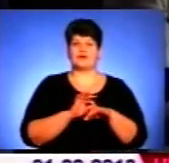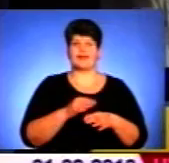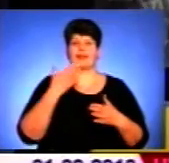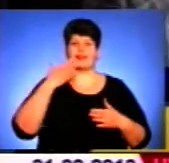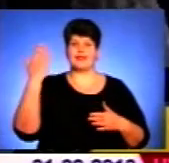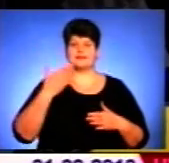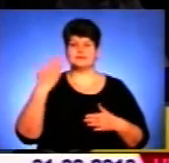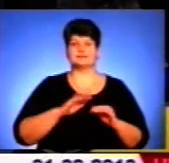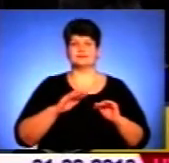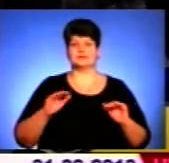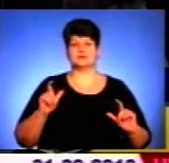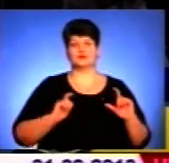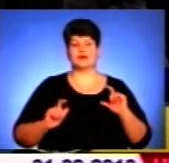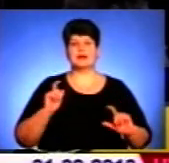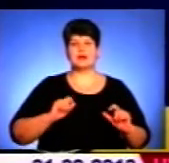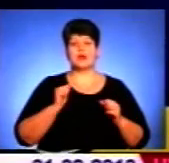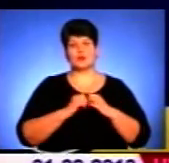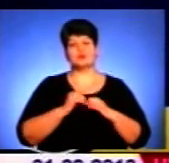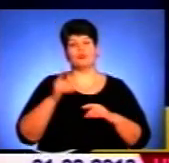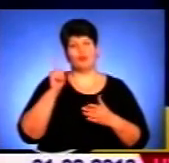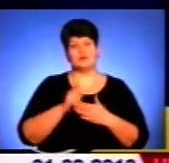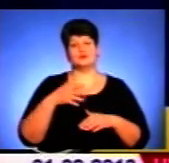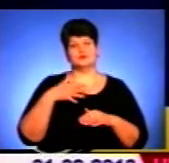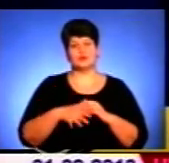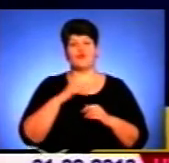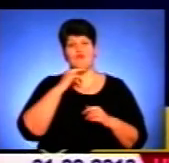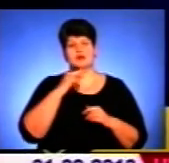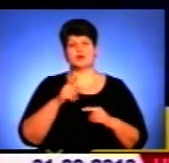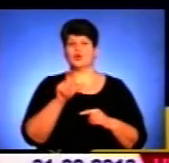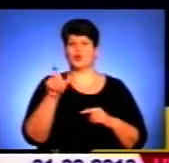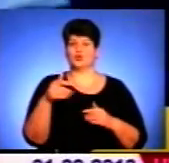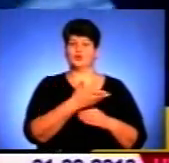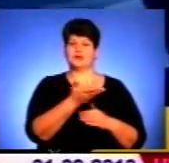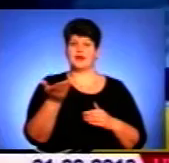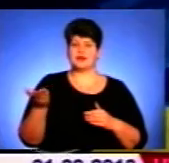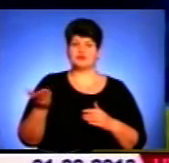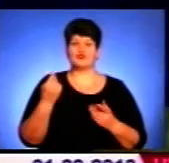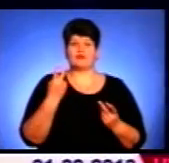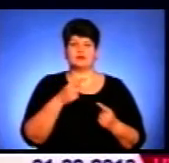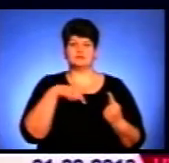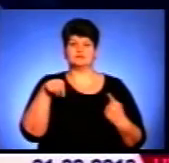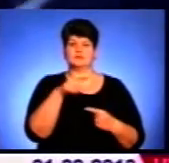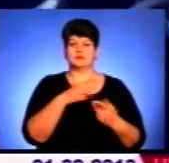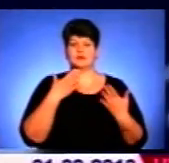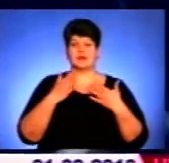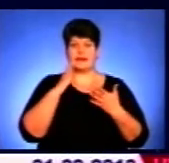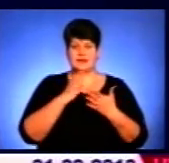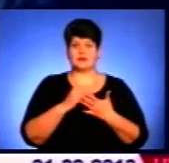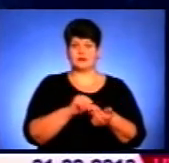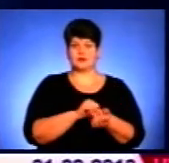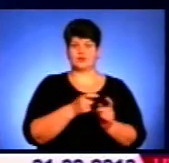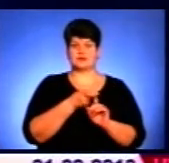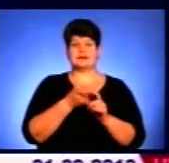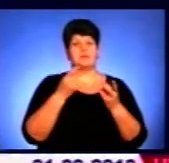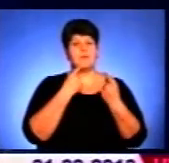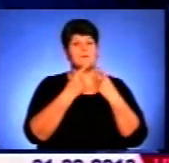студентами. Та в першу чергу кожен з нас повинен бути уважним до оточуючих. Якщо у вашому колі спілкування є наркозалежні, потрібно